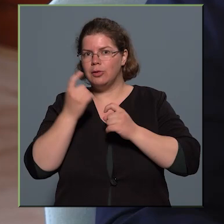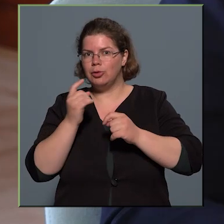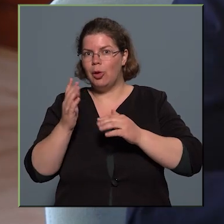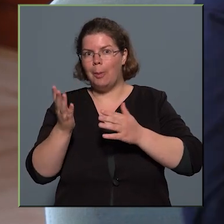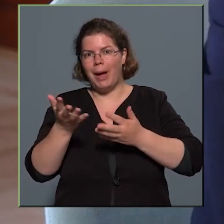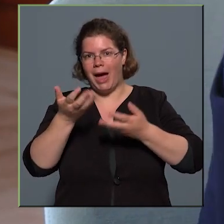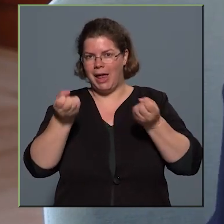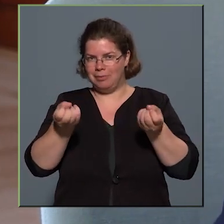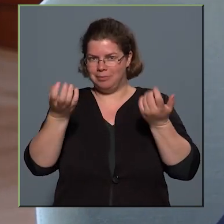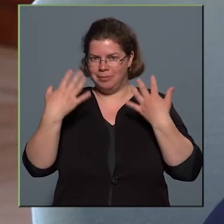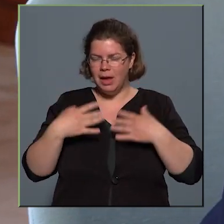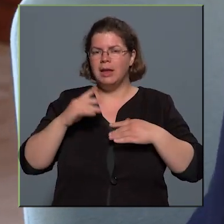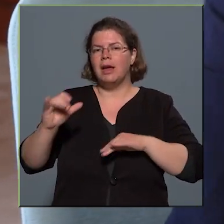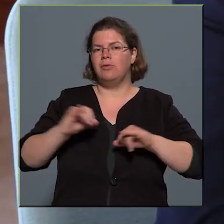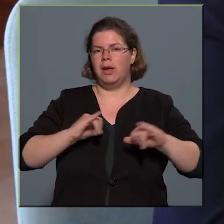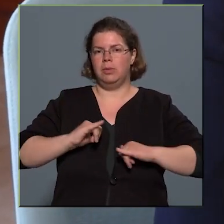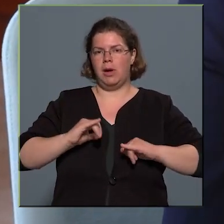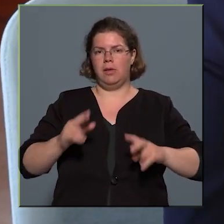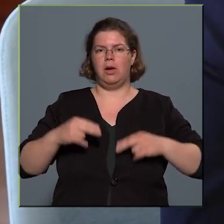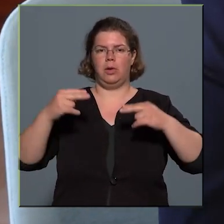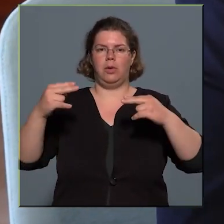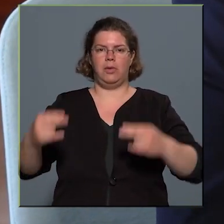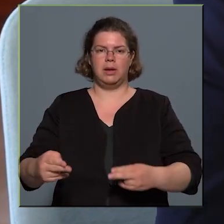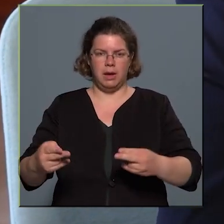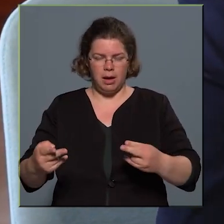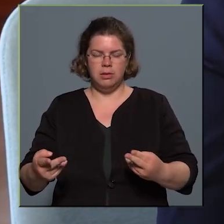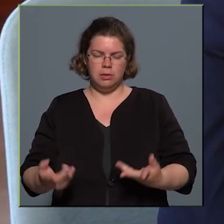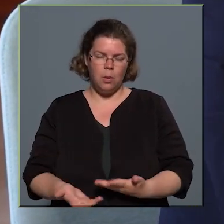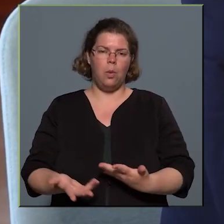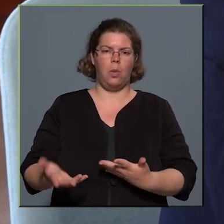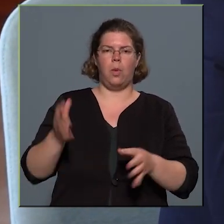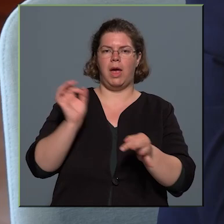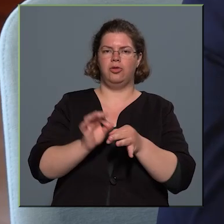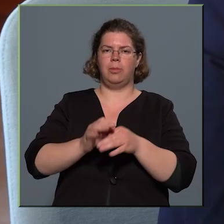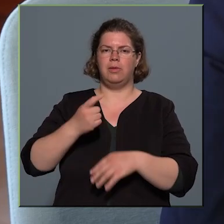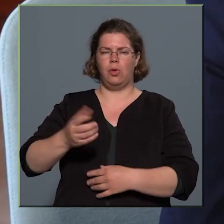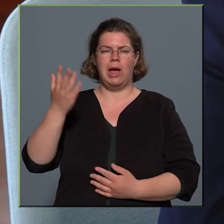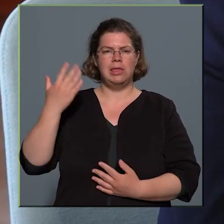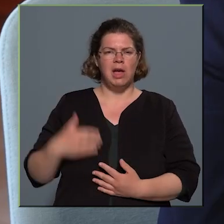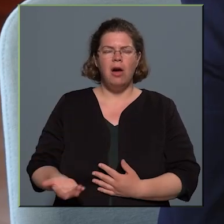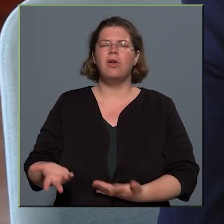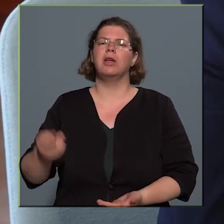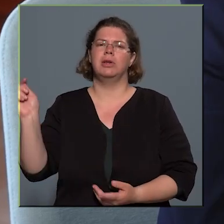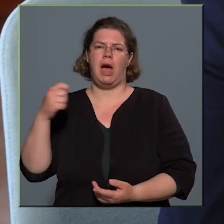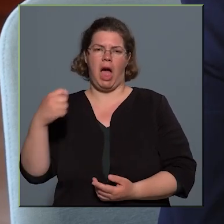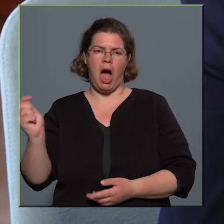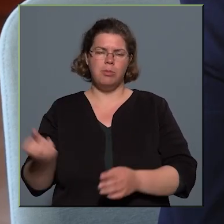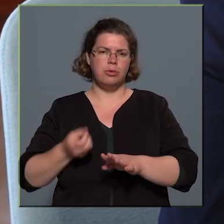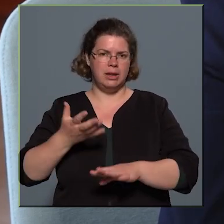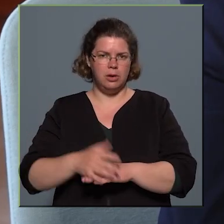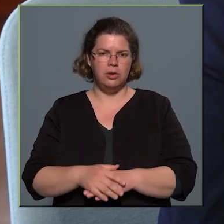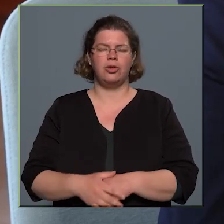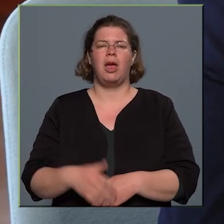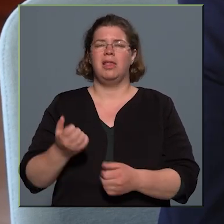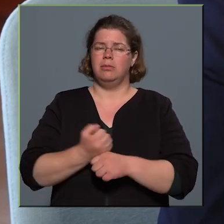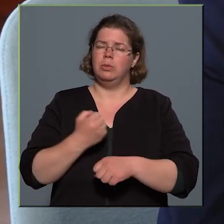februárban érkezett a következő rendkívülnek mondható eseményünk, hogy a háború kitörésre, ami azért az év elére rányomta a munkánkra